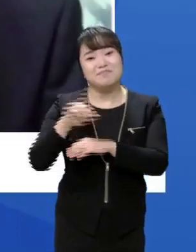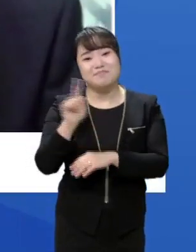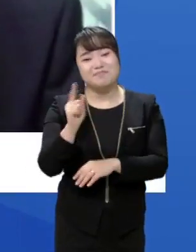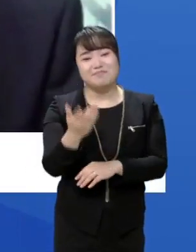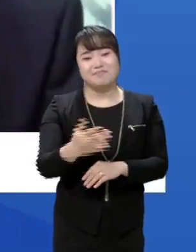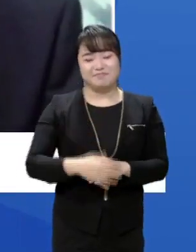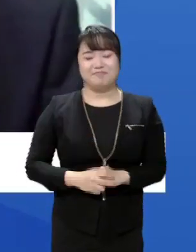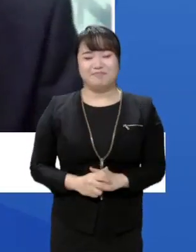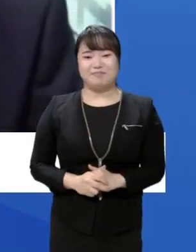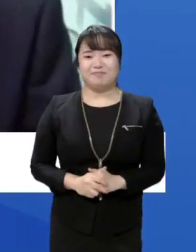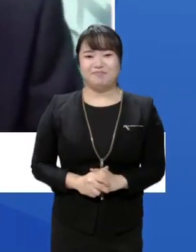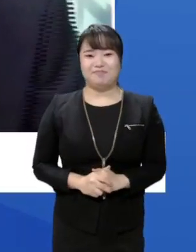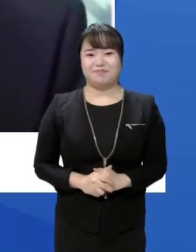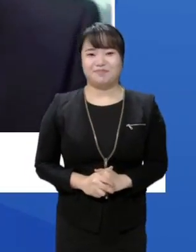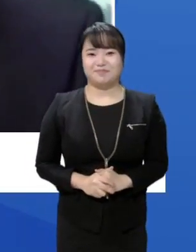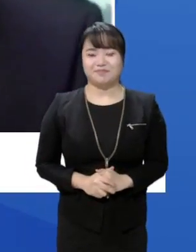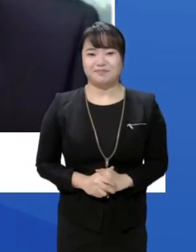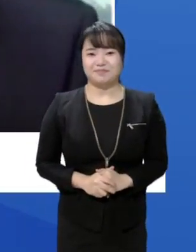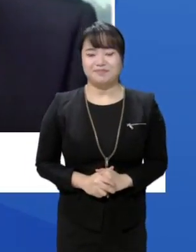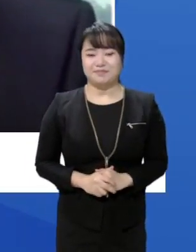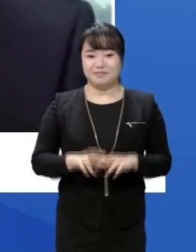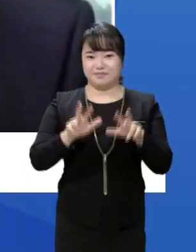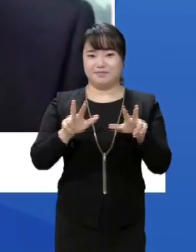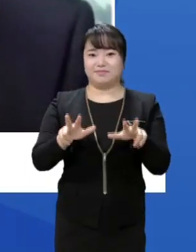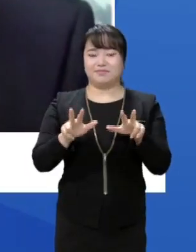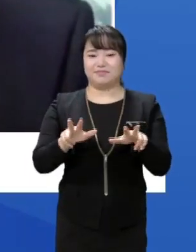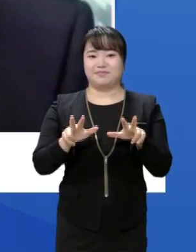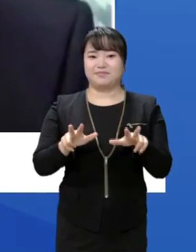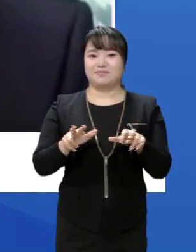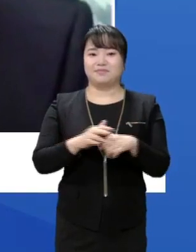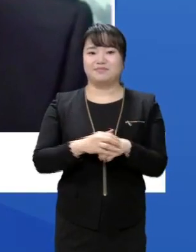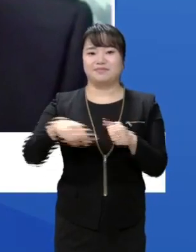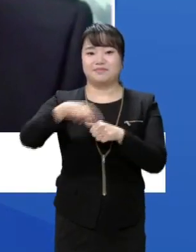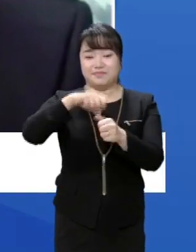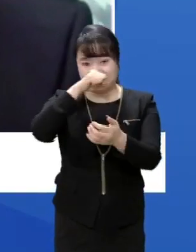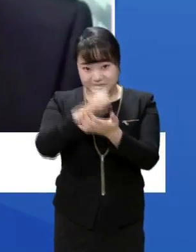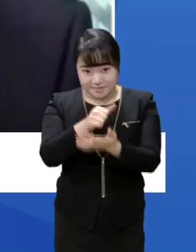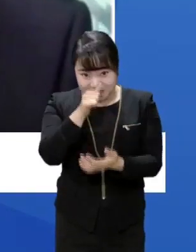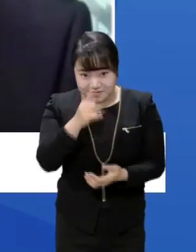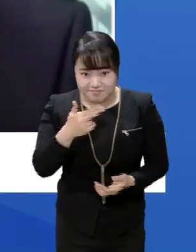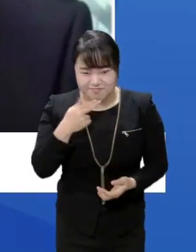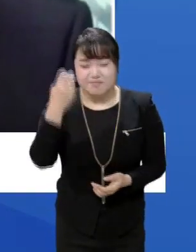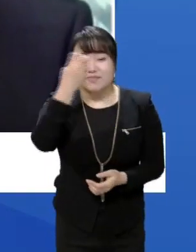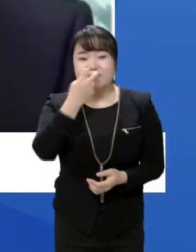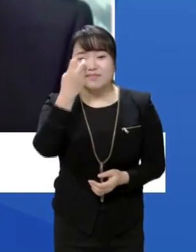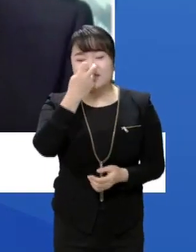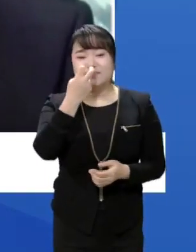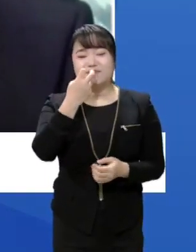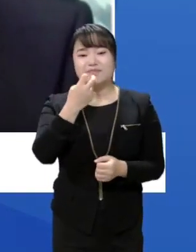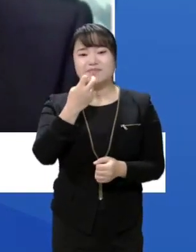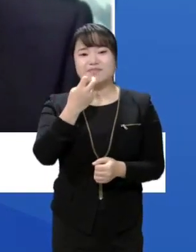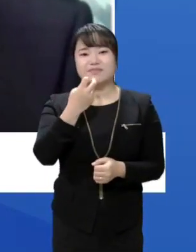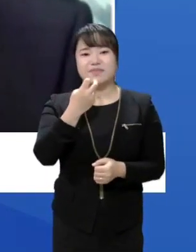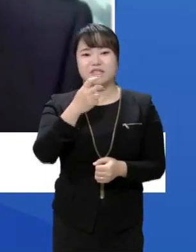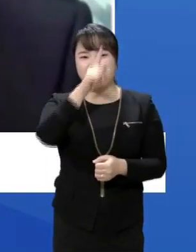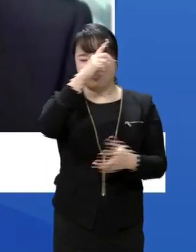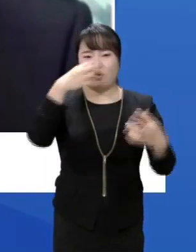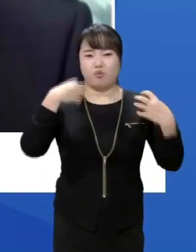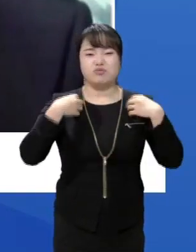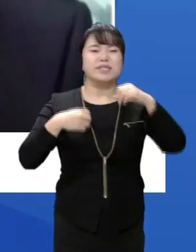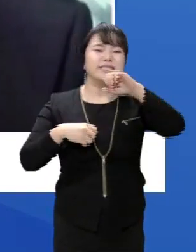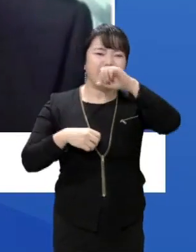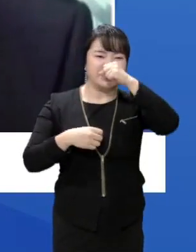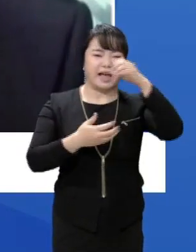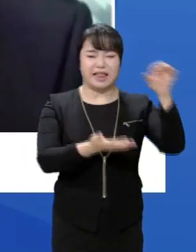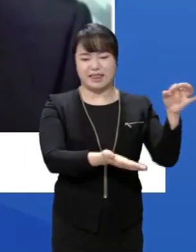예, 지금 이 예비타당 선거 검토라고 하는 것 자체는 국가에 예산이